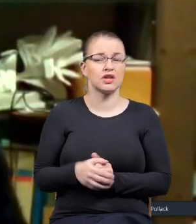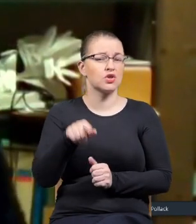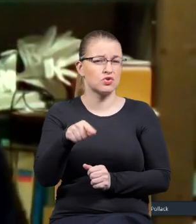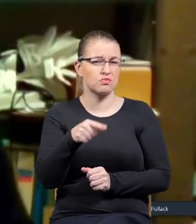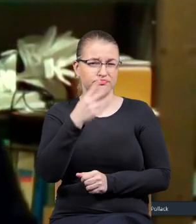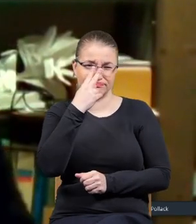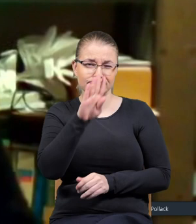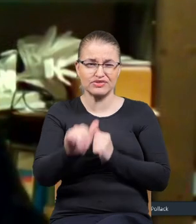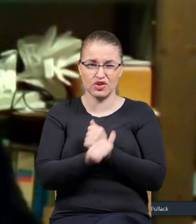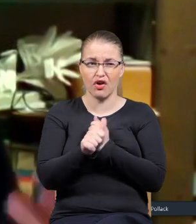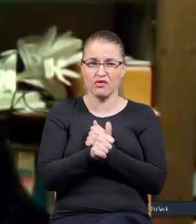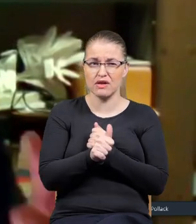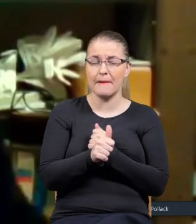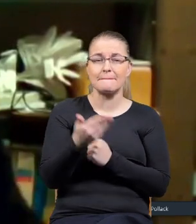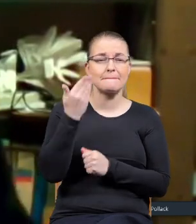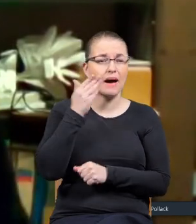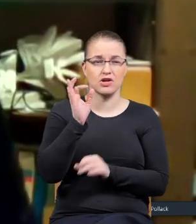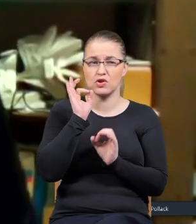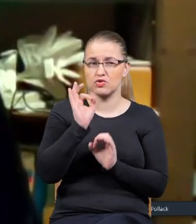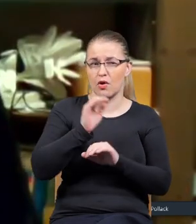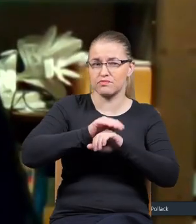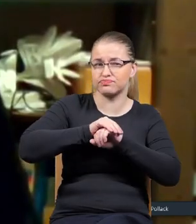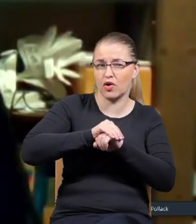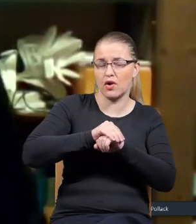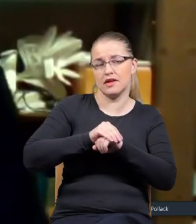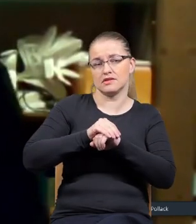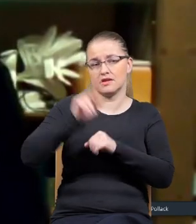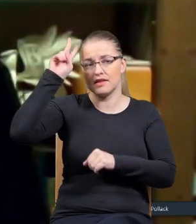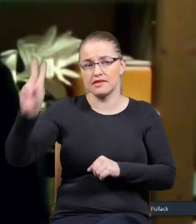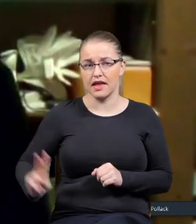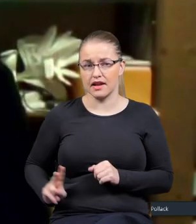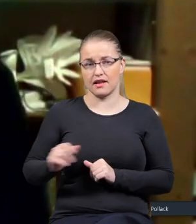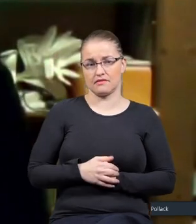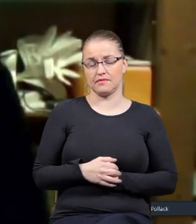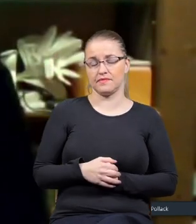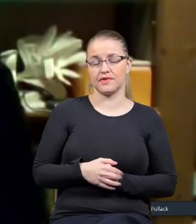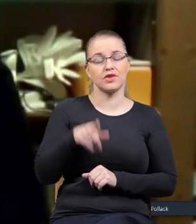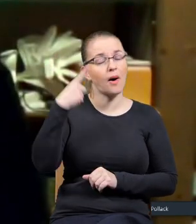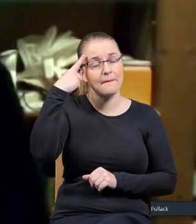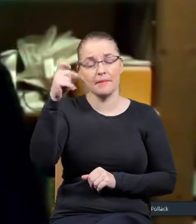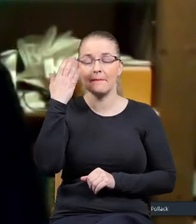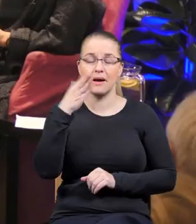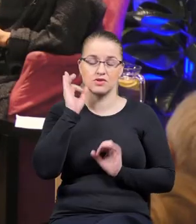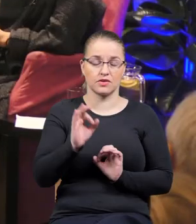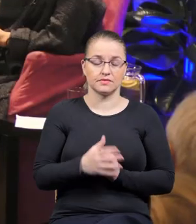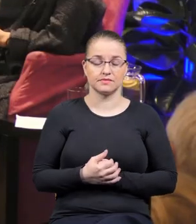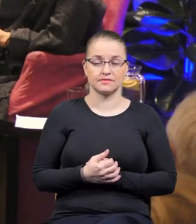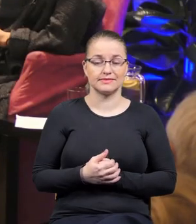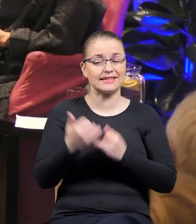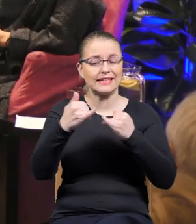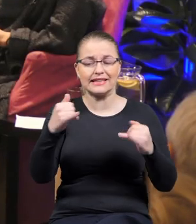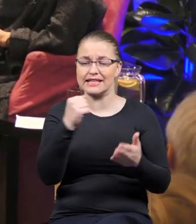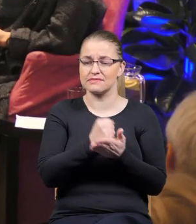świadczy o tym, że bardzo bliski byliśmy związane. I to pamiętam bardzo dobrze. Ale inne